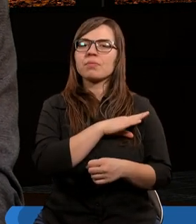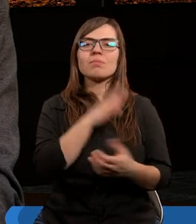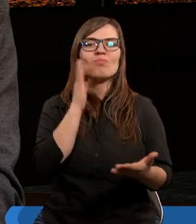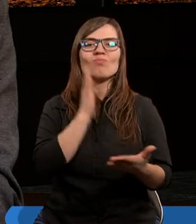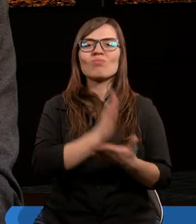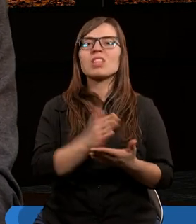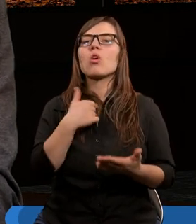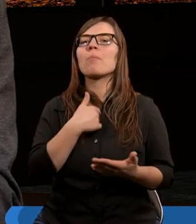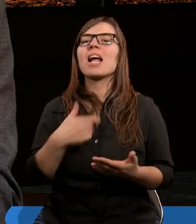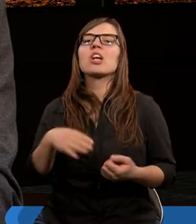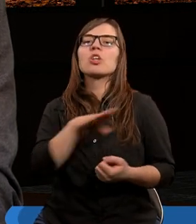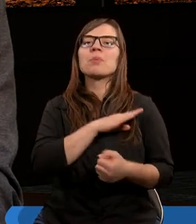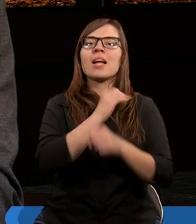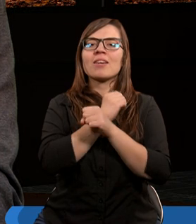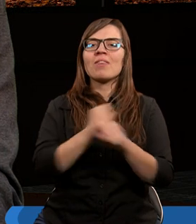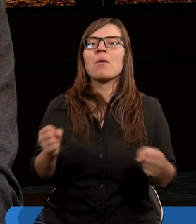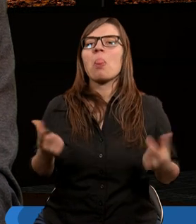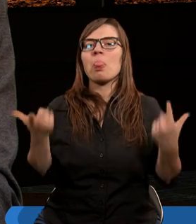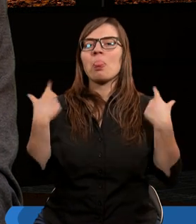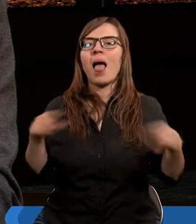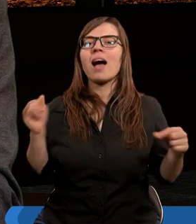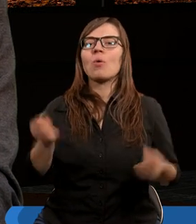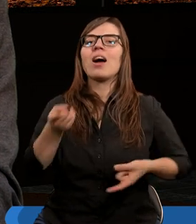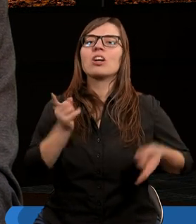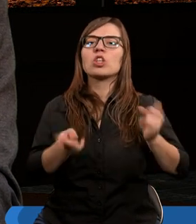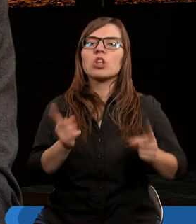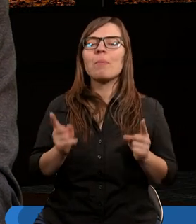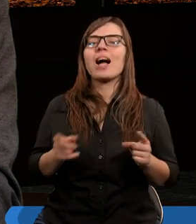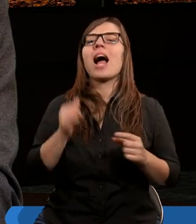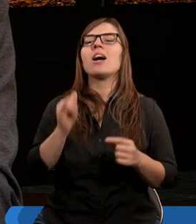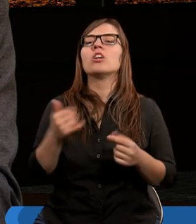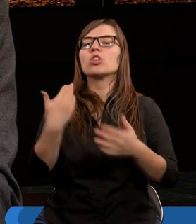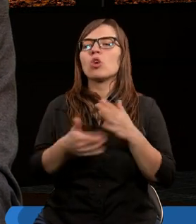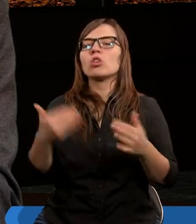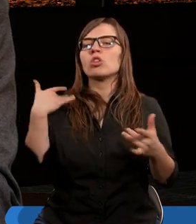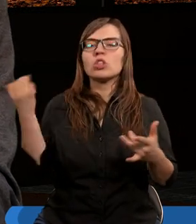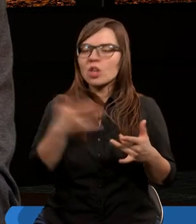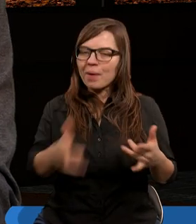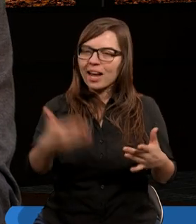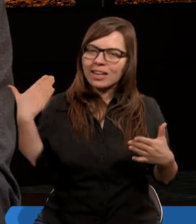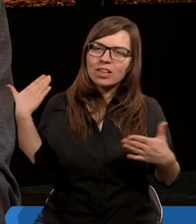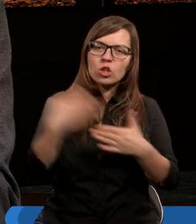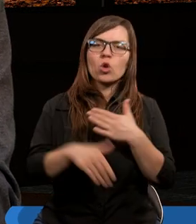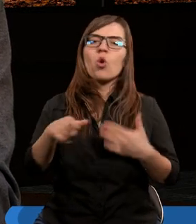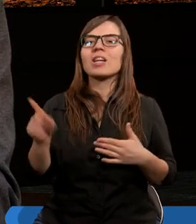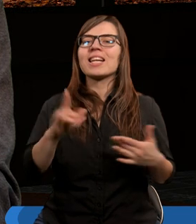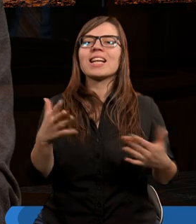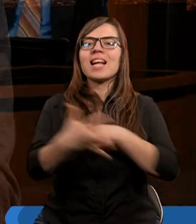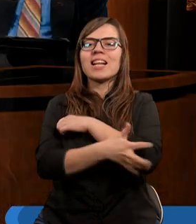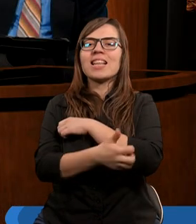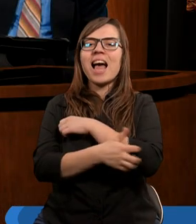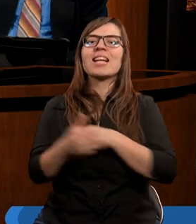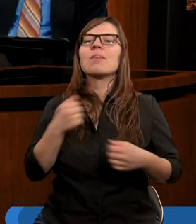No tylko śmierć mnie wybawi. Nagła i szybka i szkoda w dłużej żyć, tylko trzeba skończyć takim nędznym życiem,